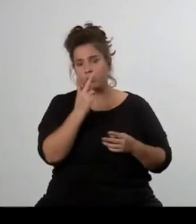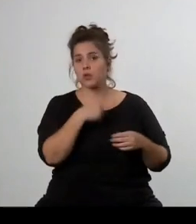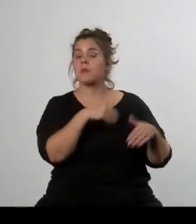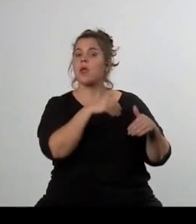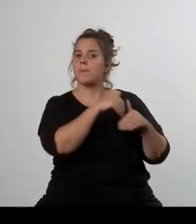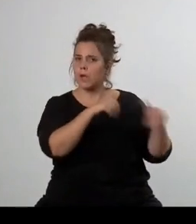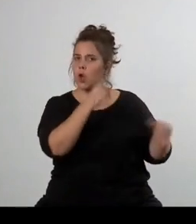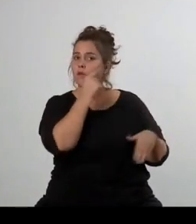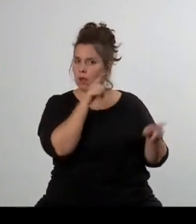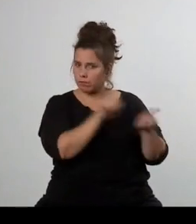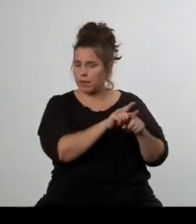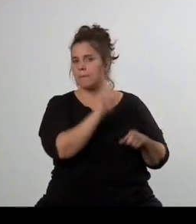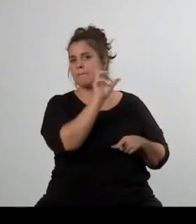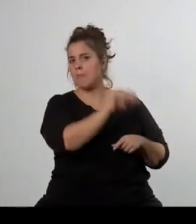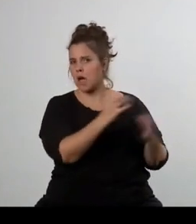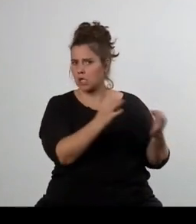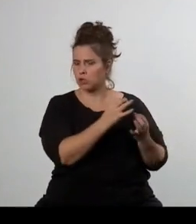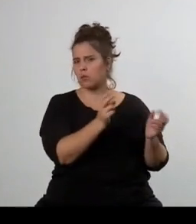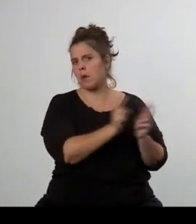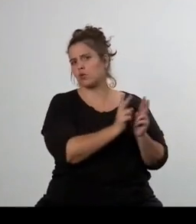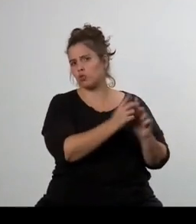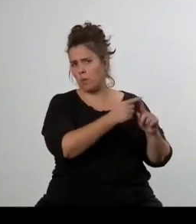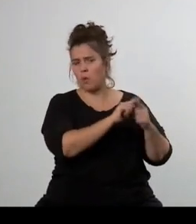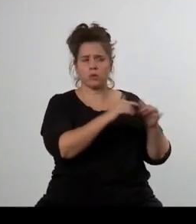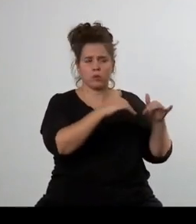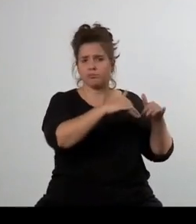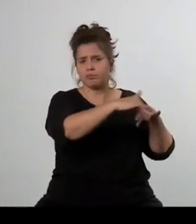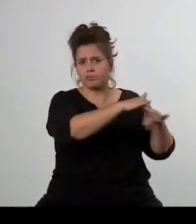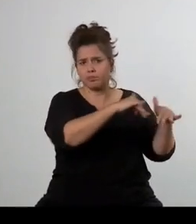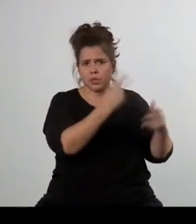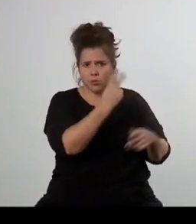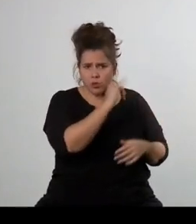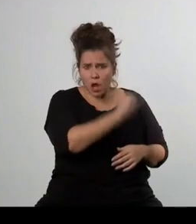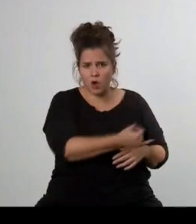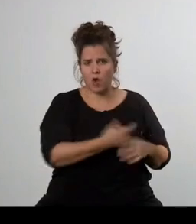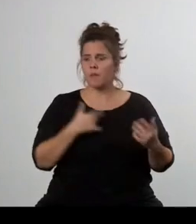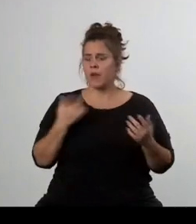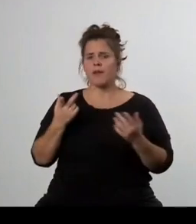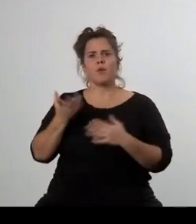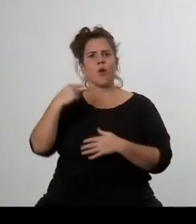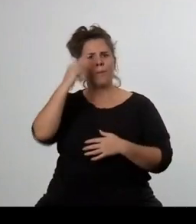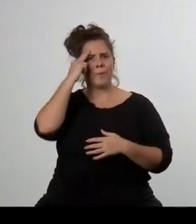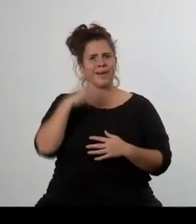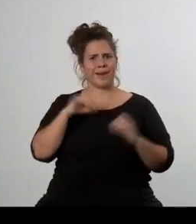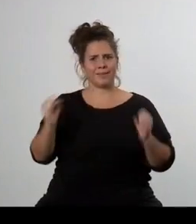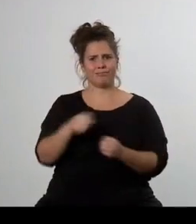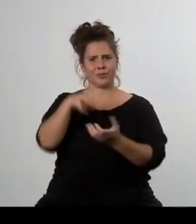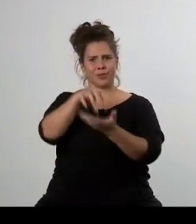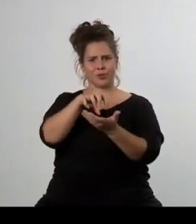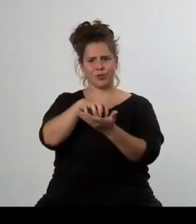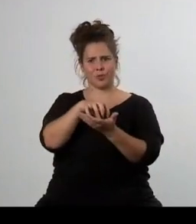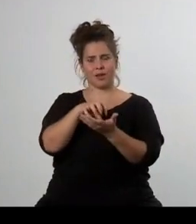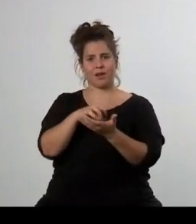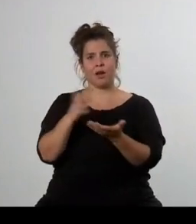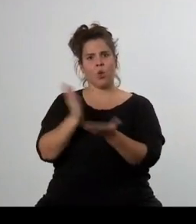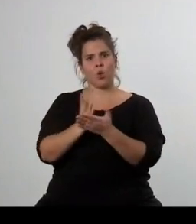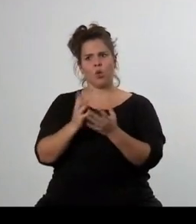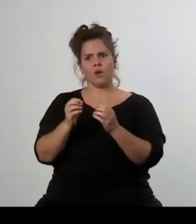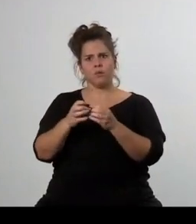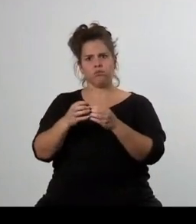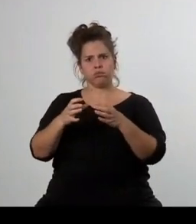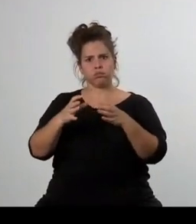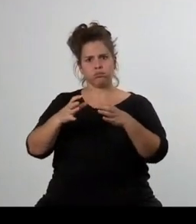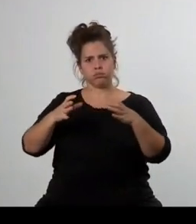regionech a řekli si, pojďme s tím něco udělat. Ono to je docela špatné. A pár let na to do toho